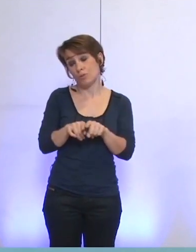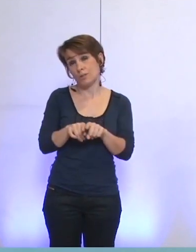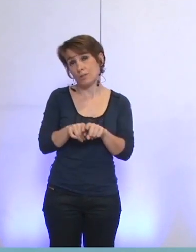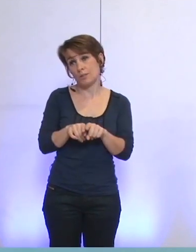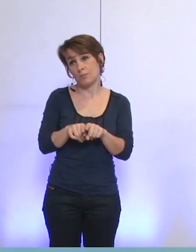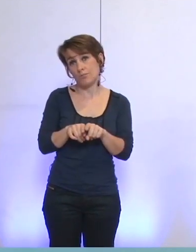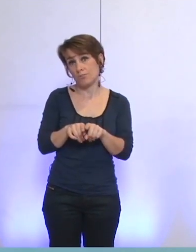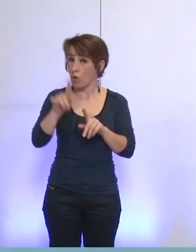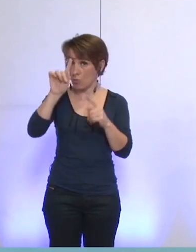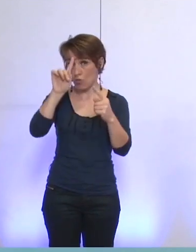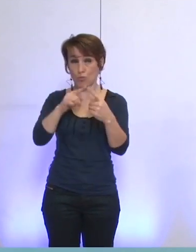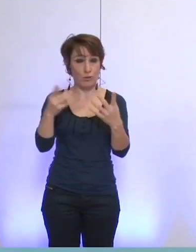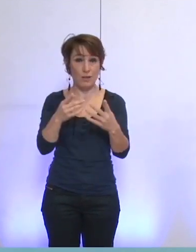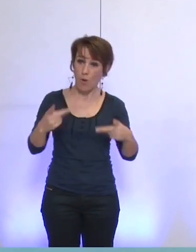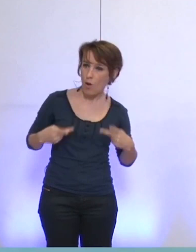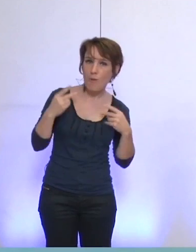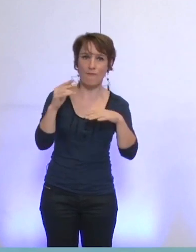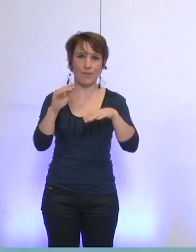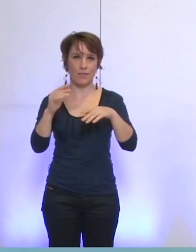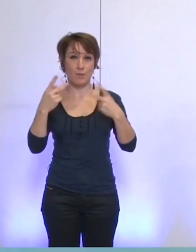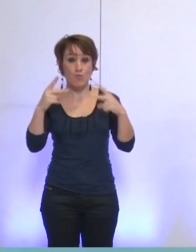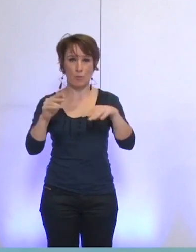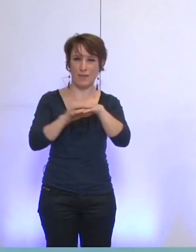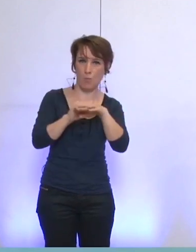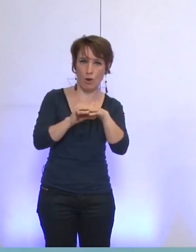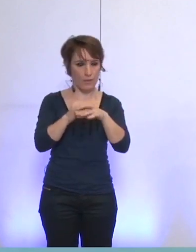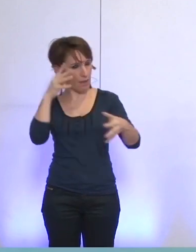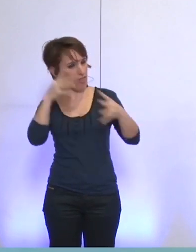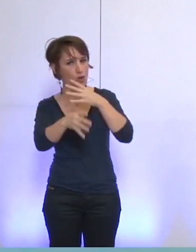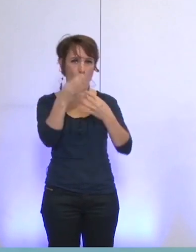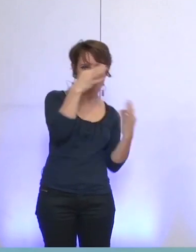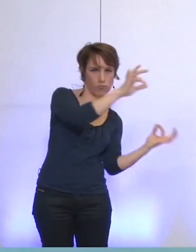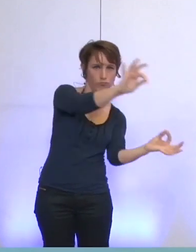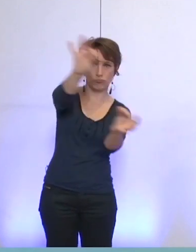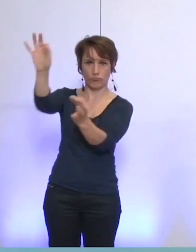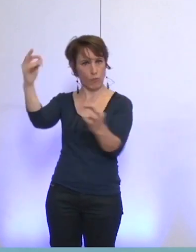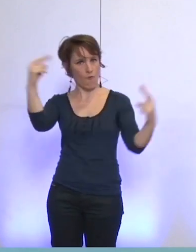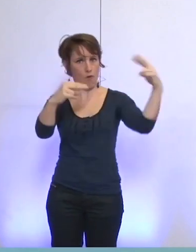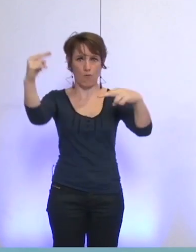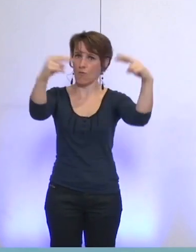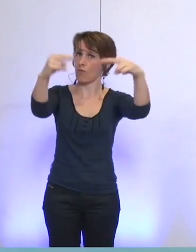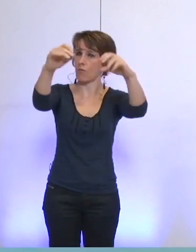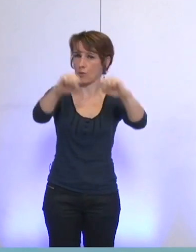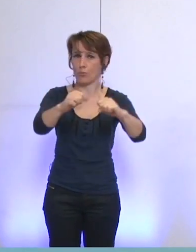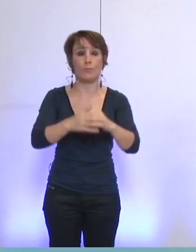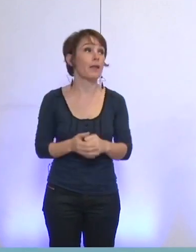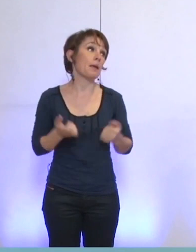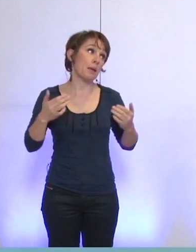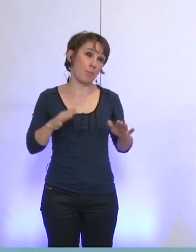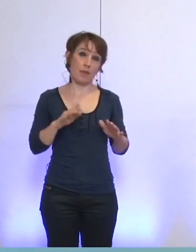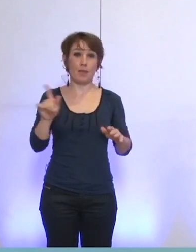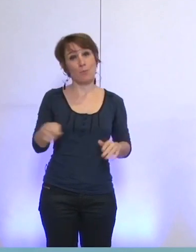et la transparence de la vie publique. Mais bien évidemment, nous allons commencer ce conseil par